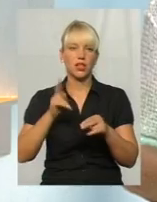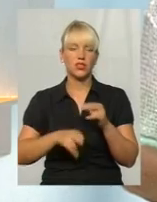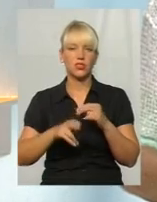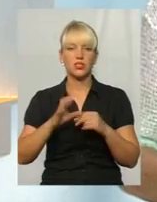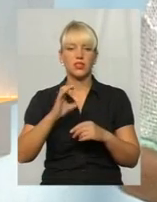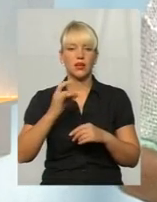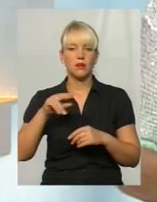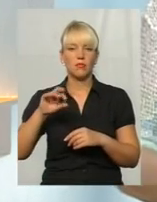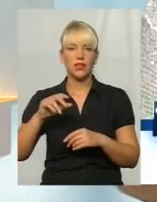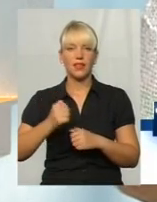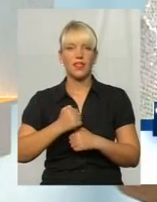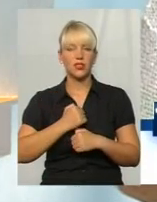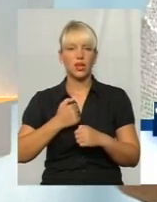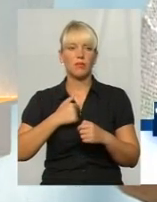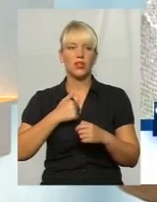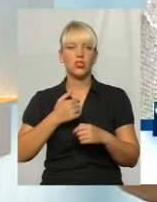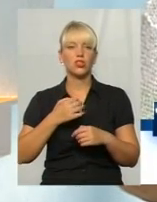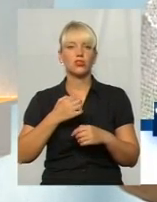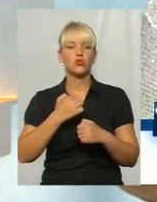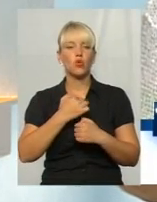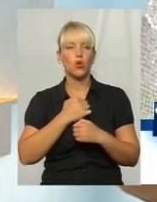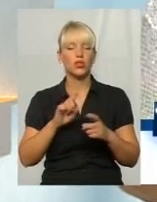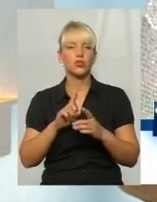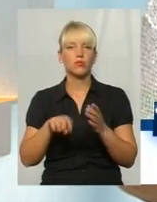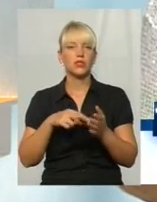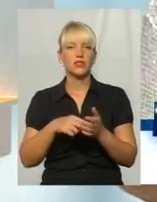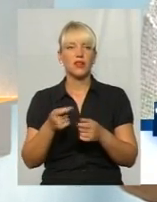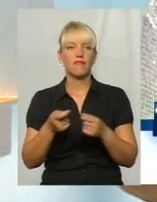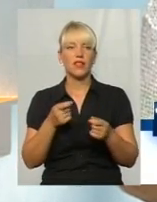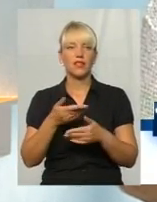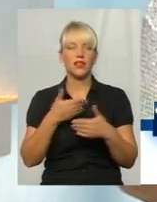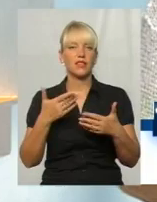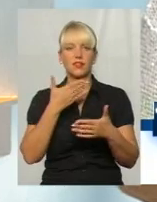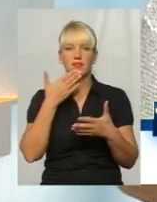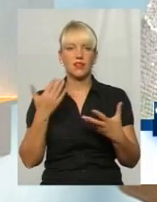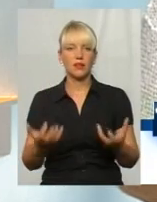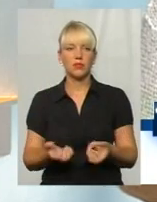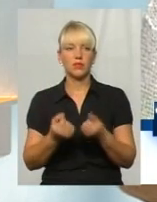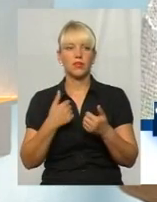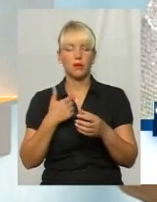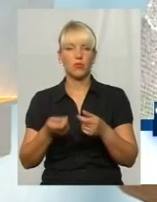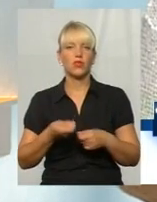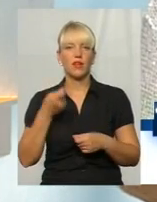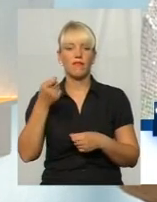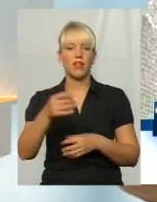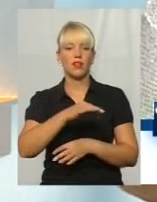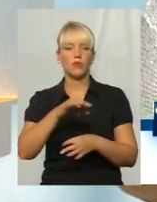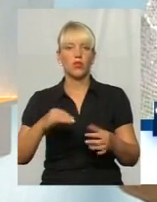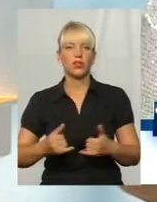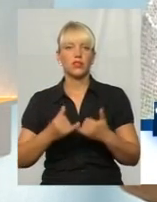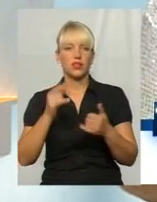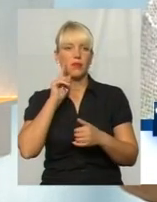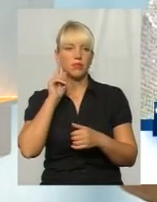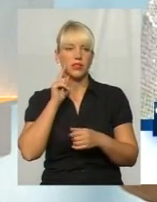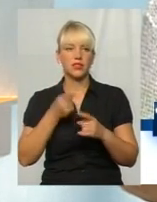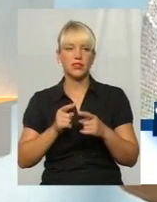знаєте, на жаль, і мені дуже шкода, що міська влада нас не підтримала. Я подавала проєкт для підлітків, і